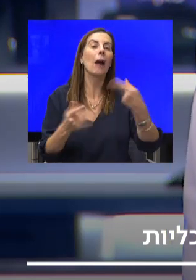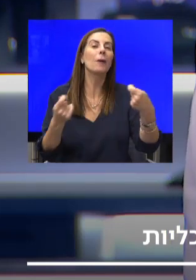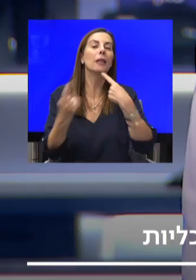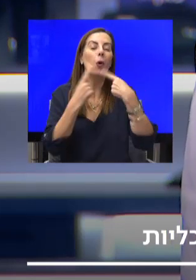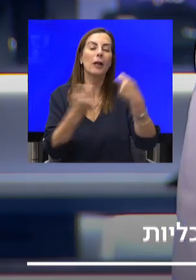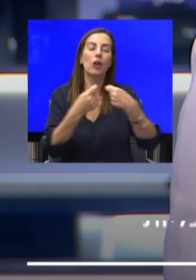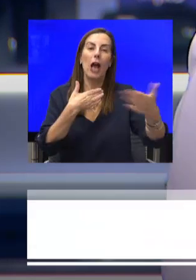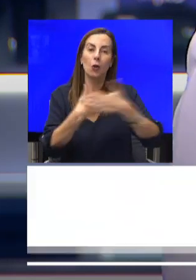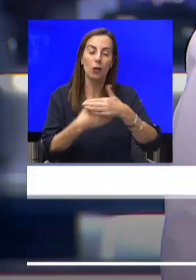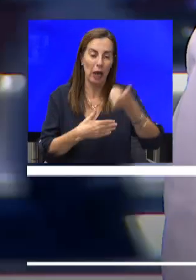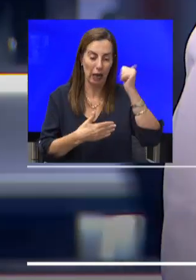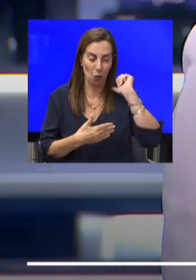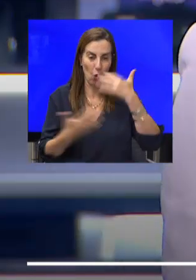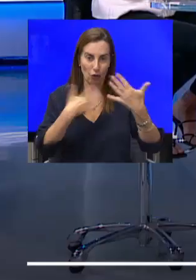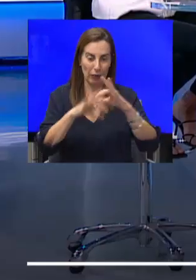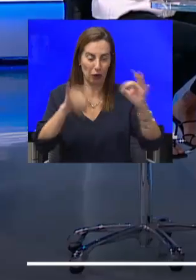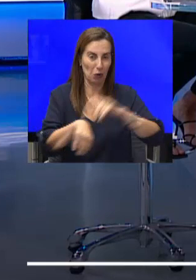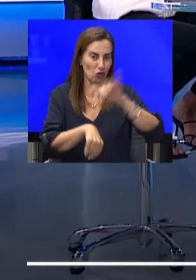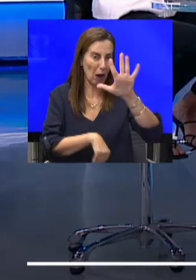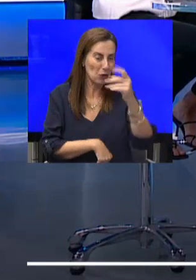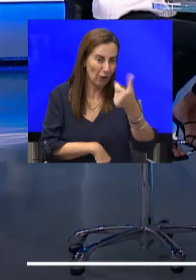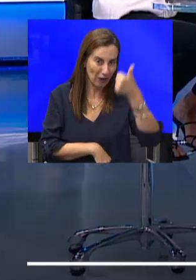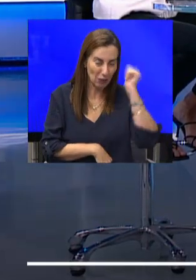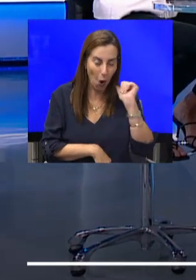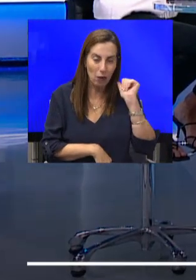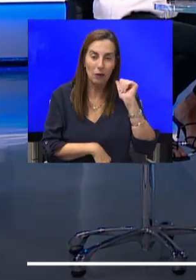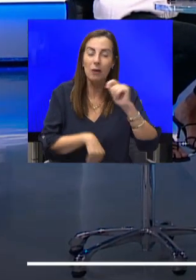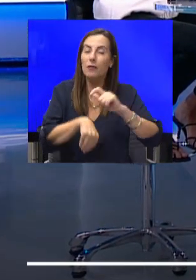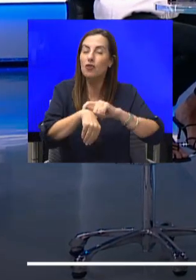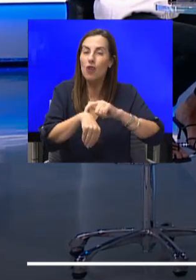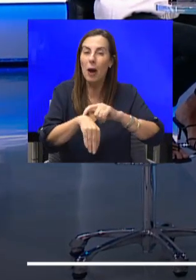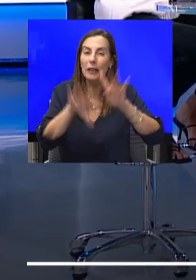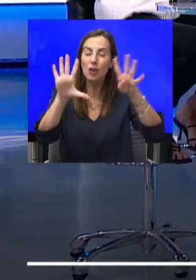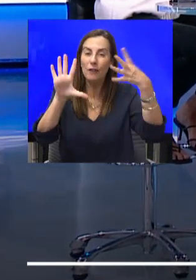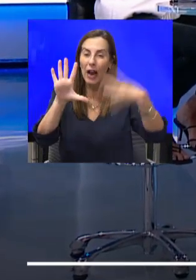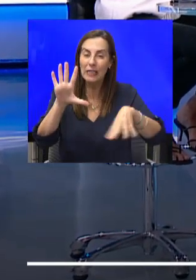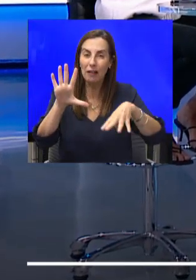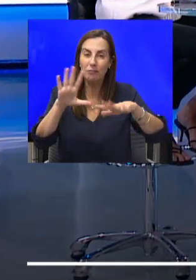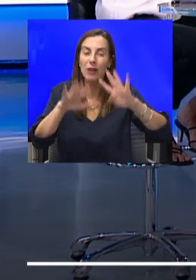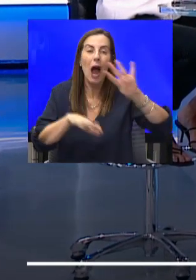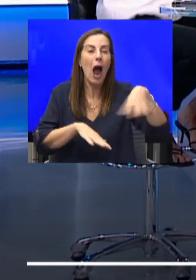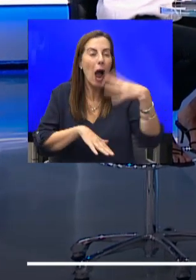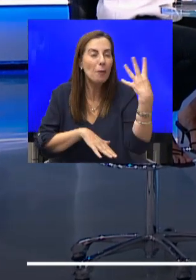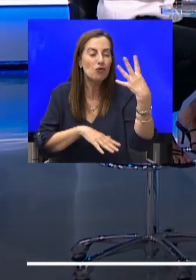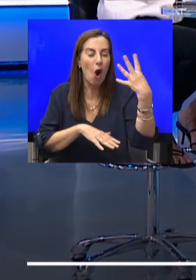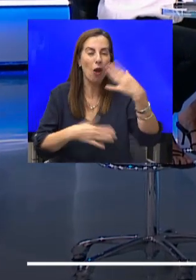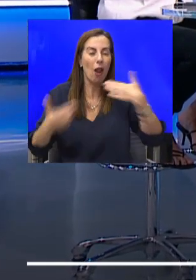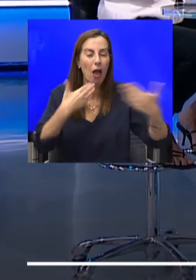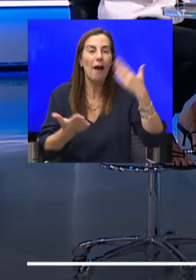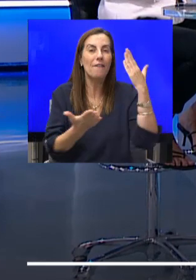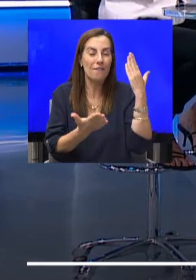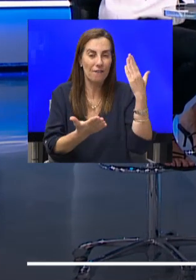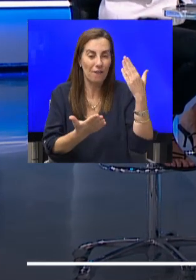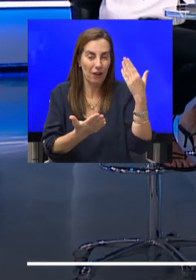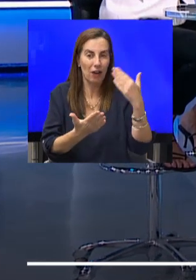הזאת התחילה בערך בשעה חמש ורבע ורק בשעה תשע וחצי כלומר ארבע שעות ורבע אחרי שקבינט הקורונה התכנס